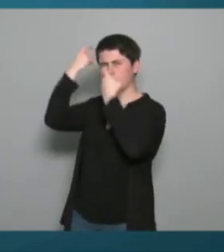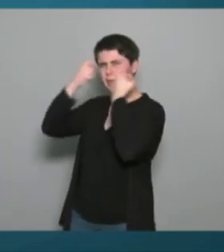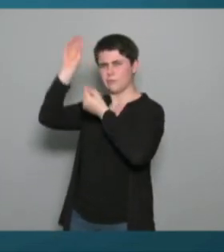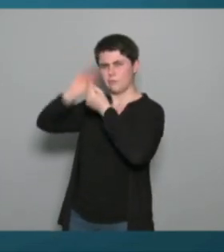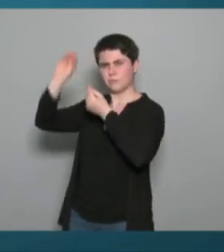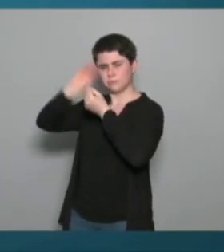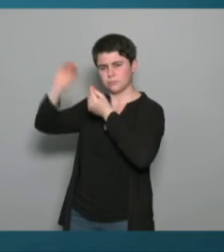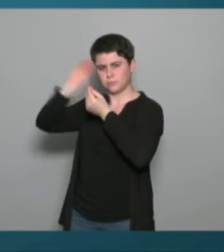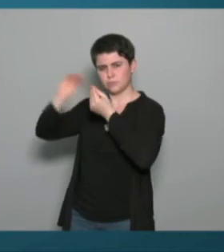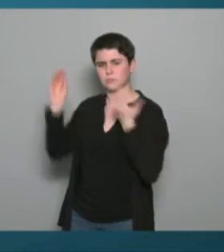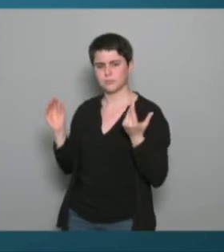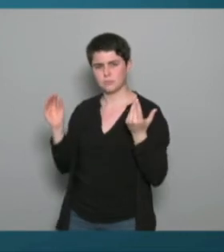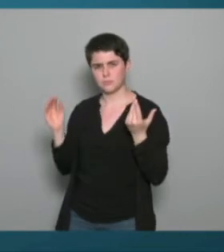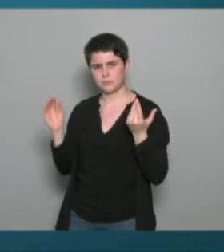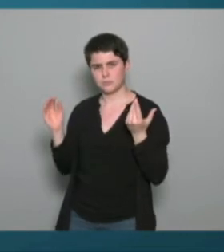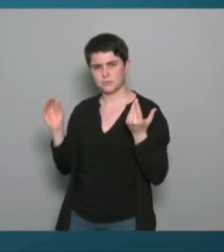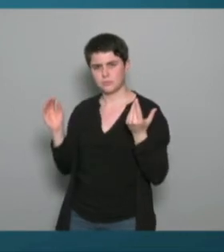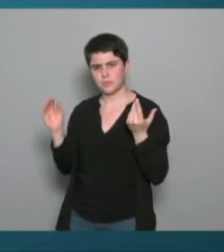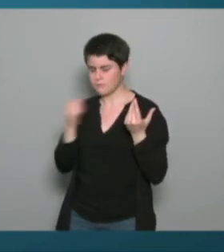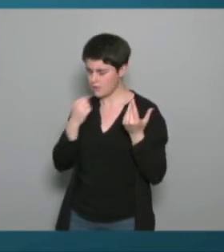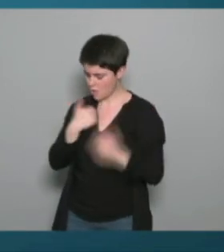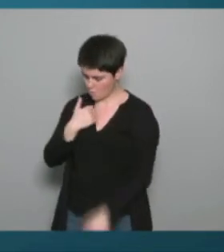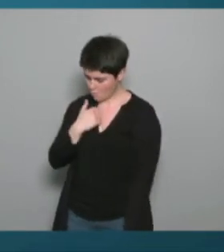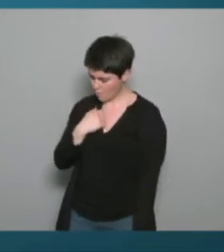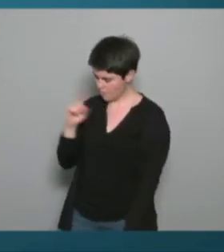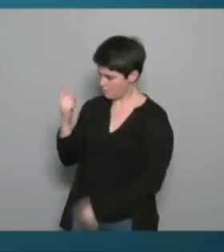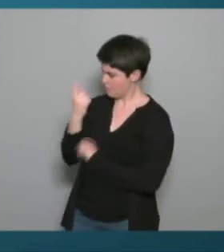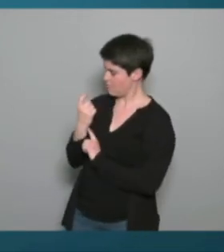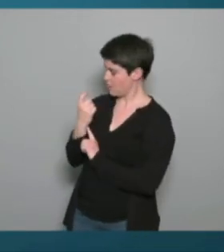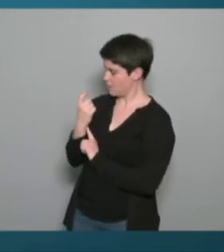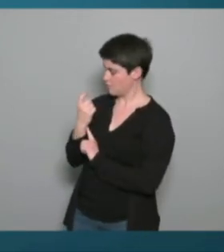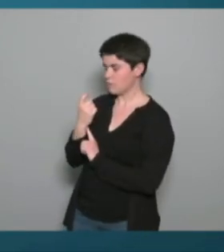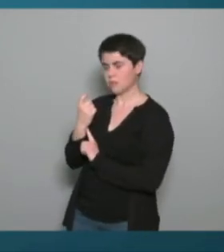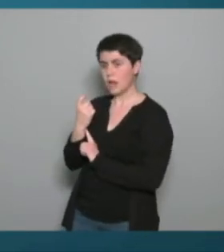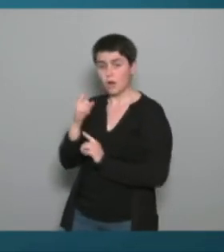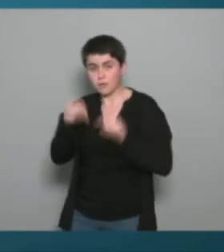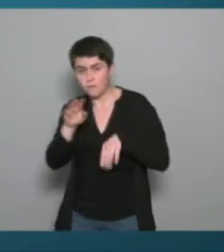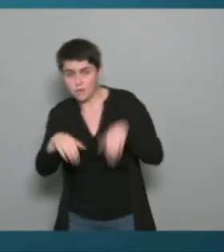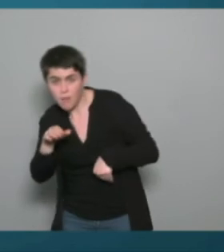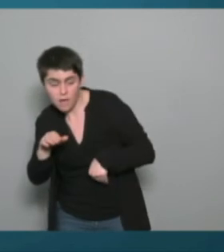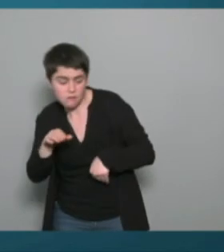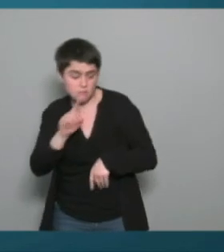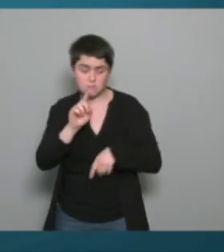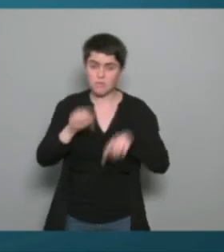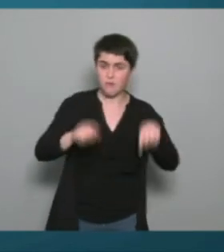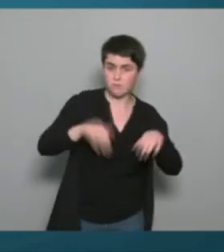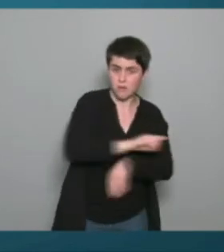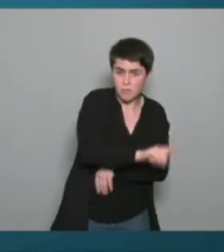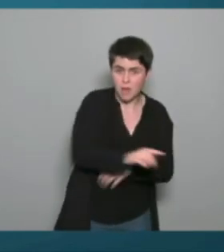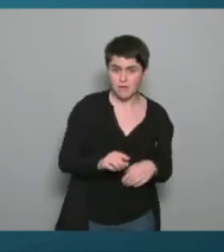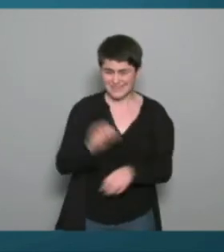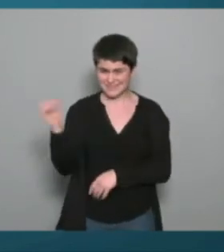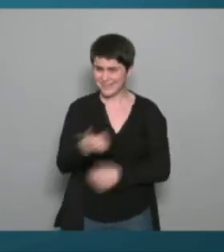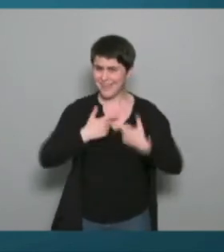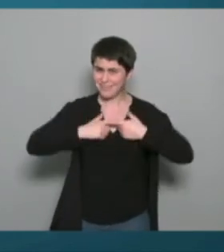effectivement des bonnes questions alors ça marche ça ne marche pas je veux dire voilà chacun est libre de faire ce qu'il a ce qu'il a envie de faire et justement